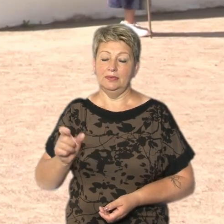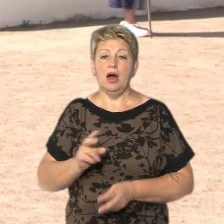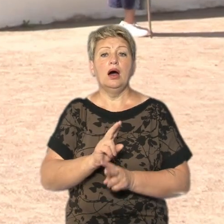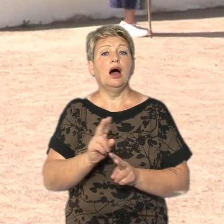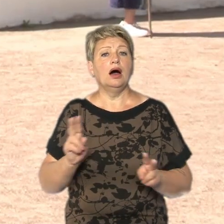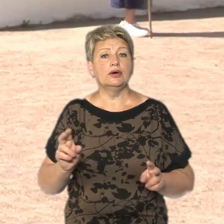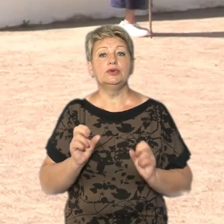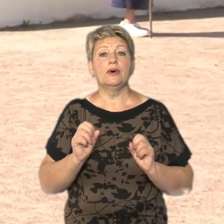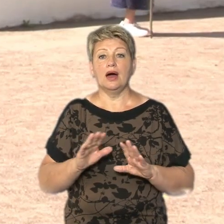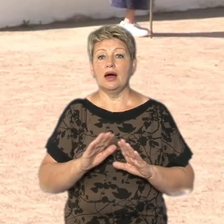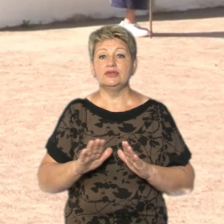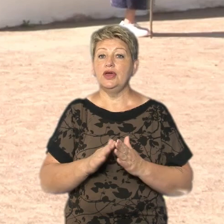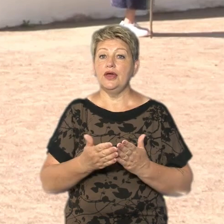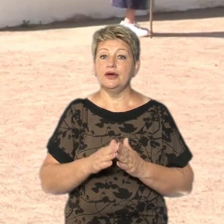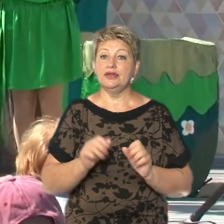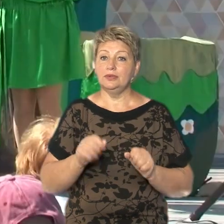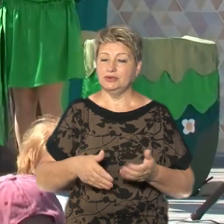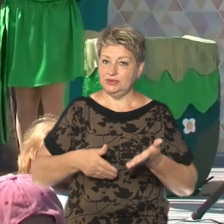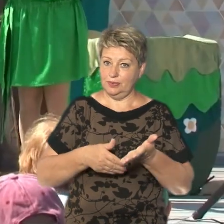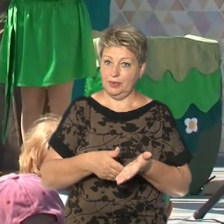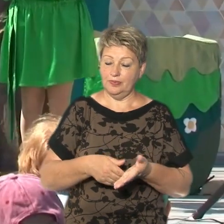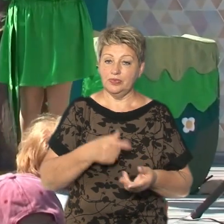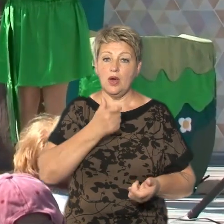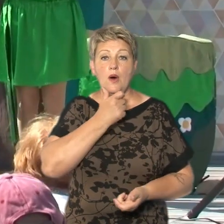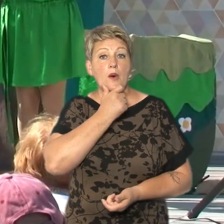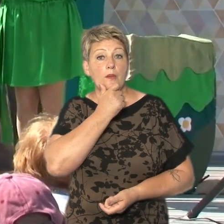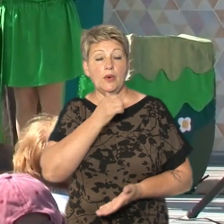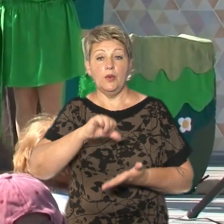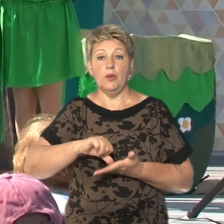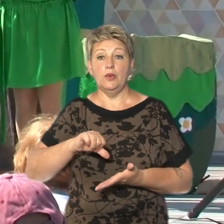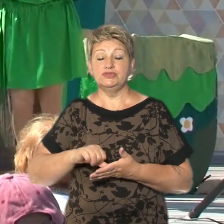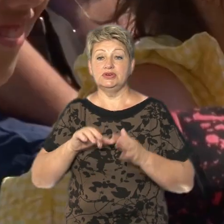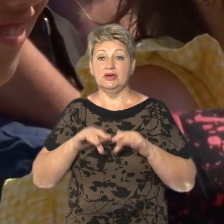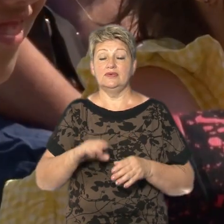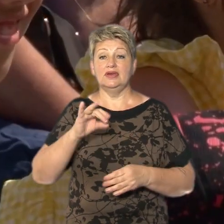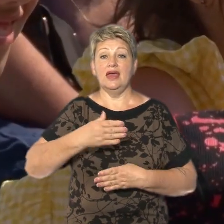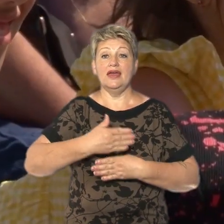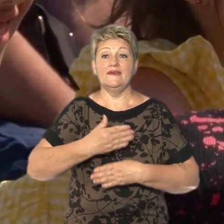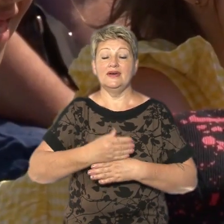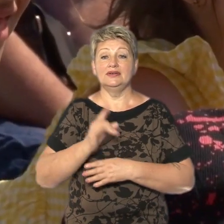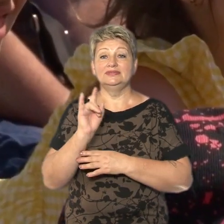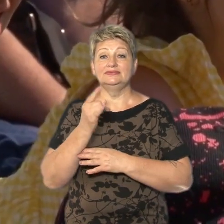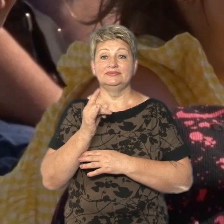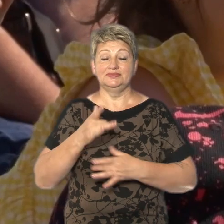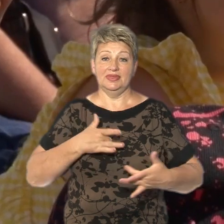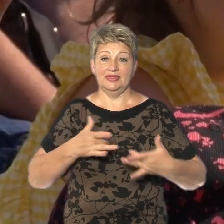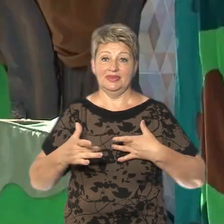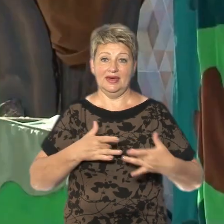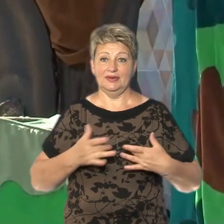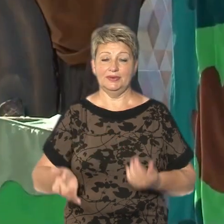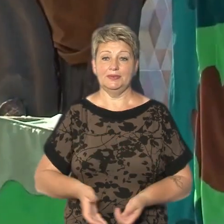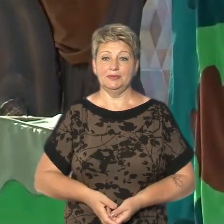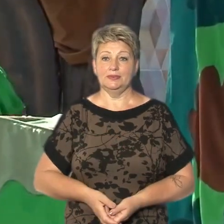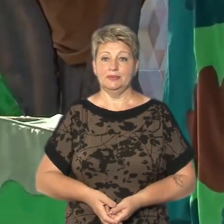хто, як не книга, може їм в цьому допомогти. Подивитися учасники заходу змогли і виставу від Лялькового театру. Тетяна